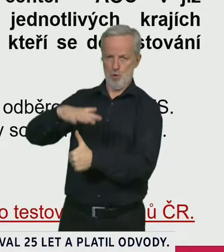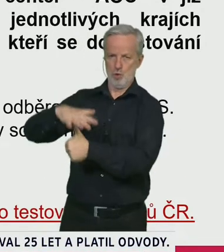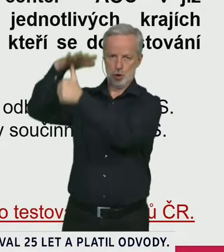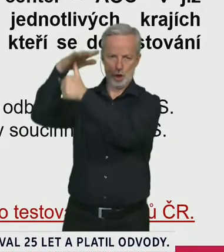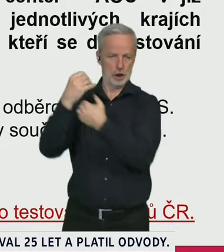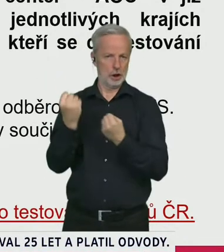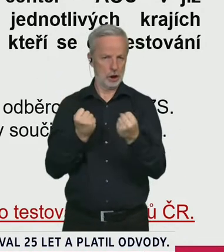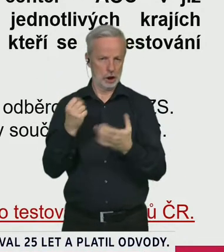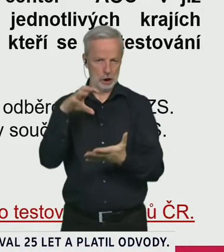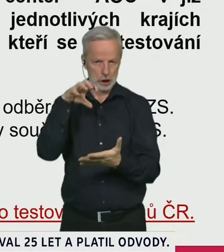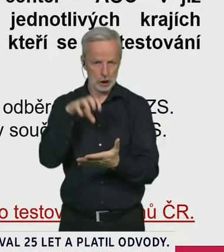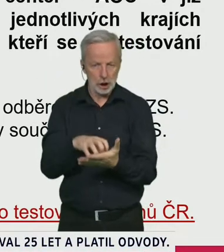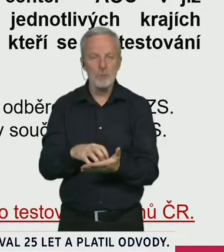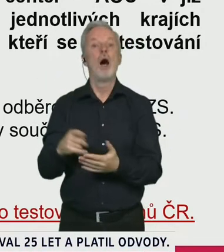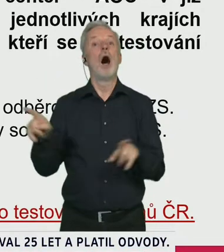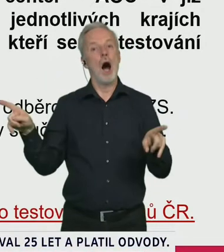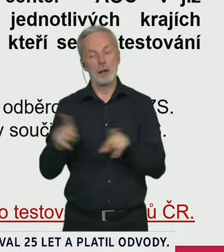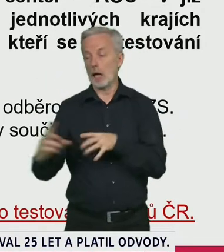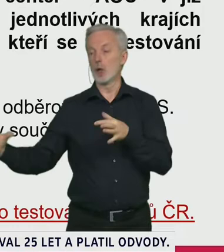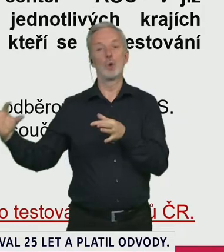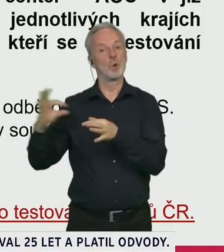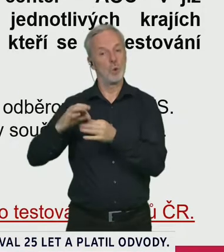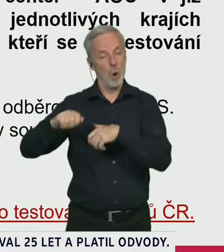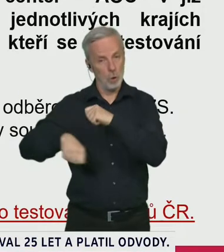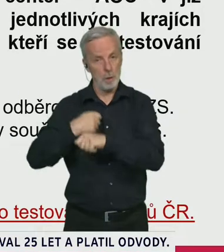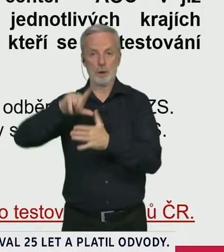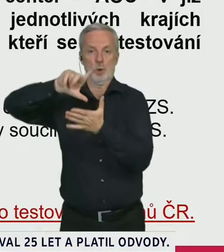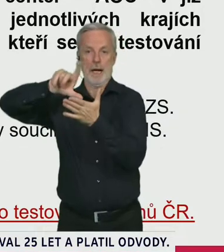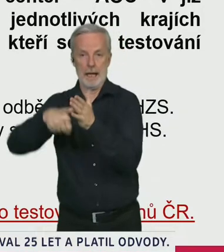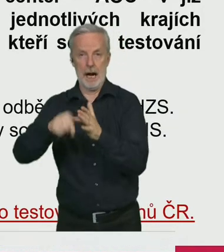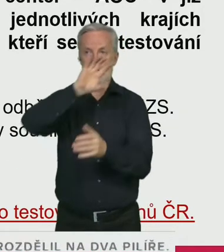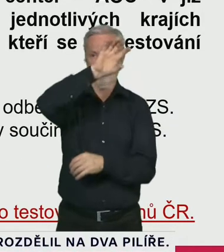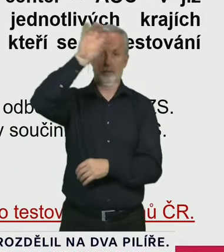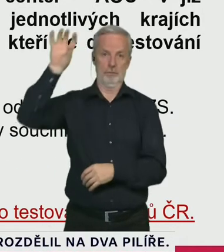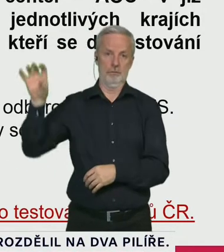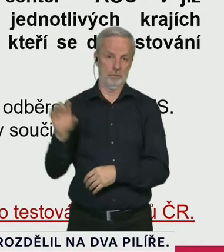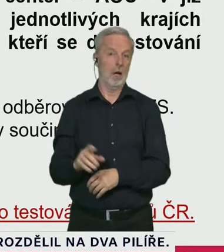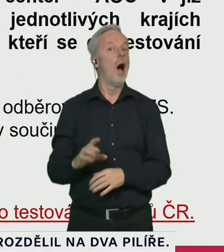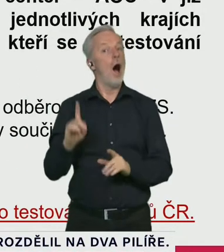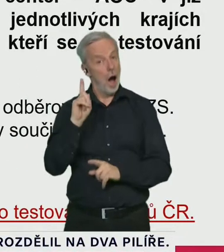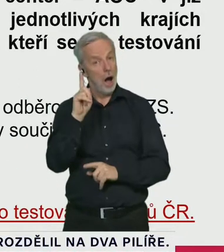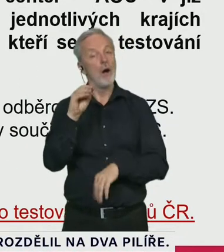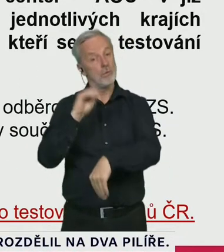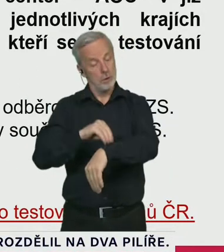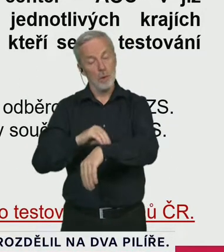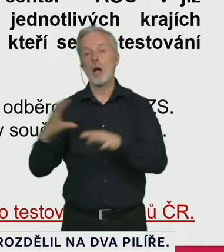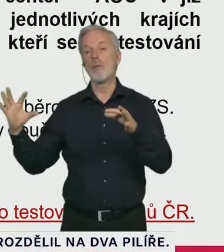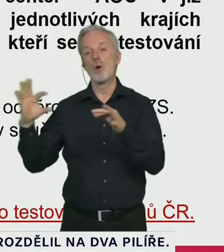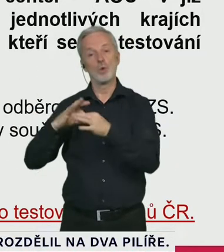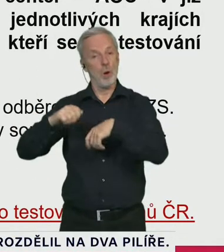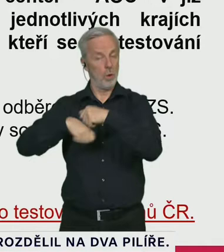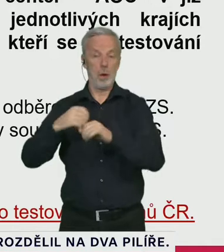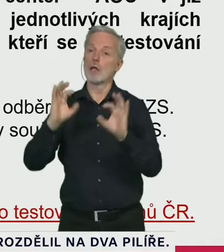součinností z kraji, kterým za to velmi děkuji za tu spolupráci, protože nedali bychom to bez té